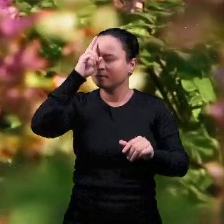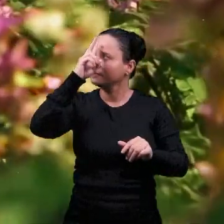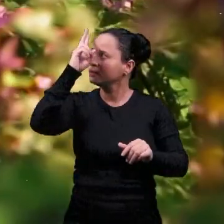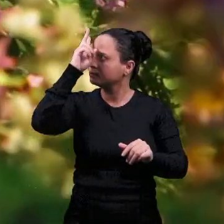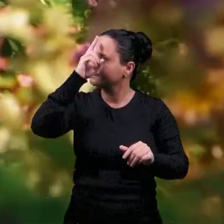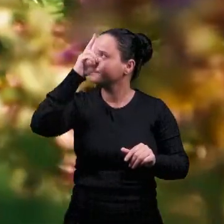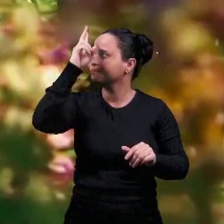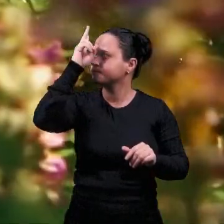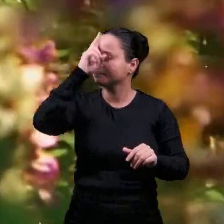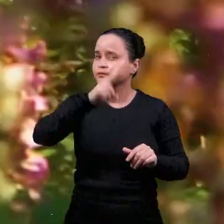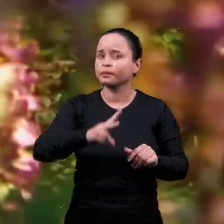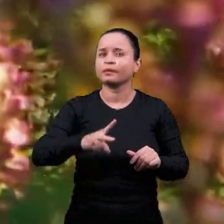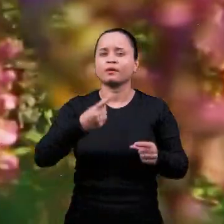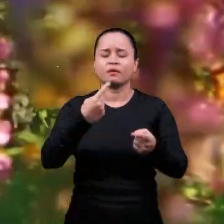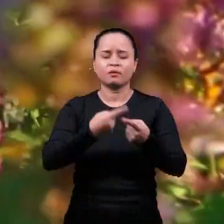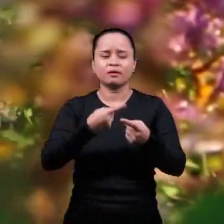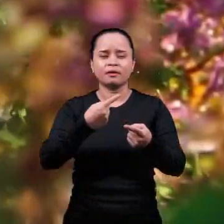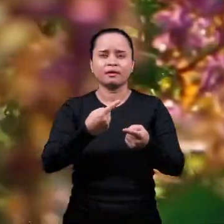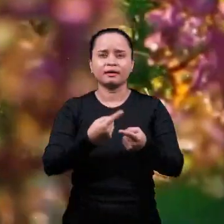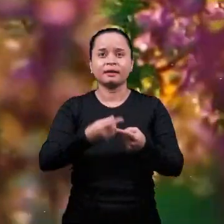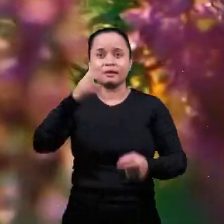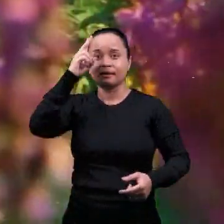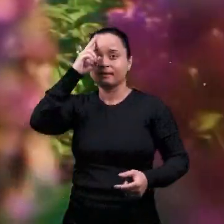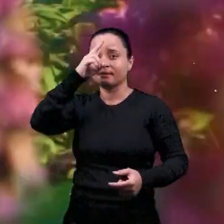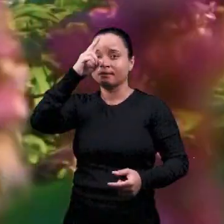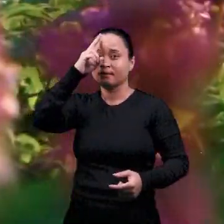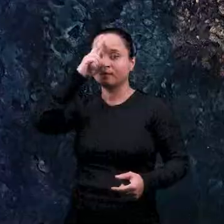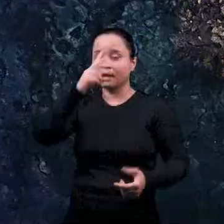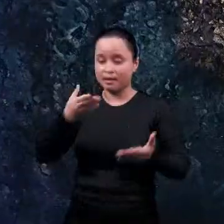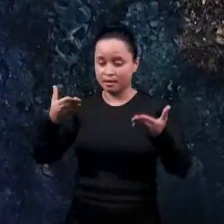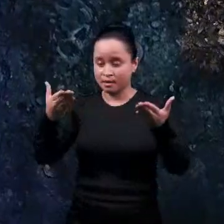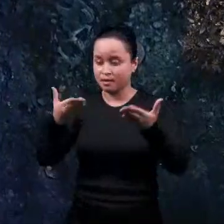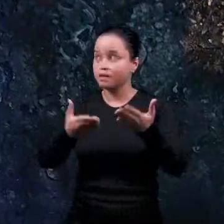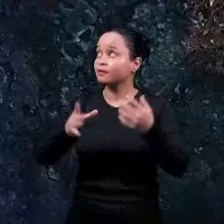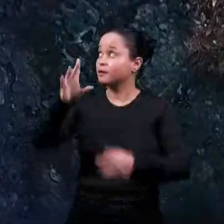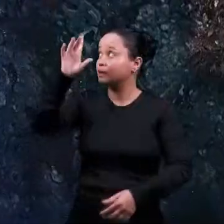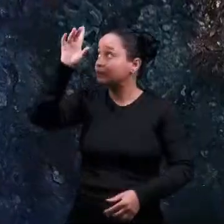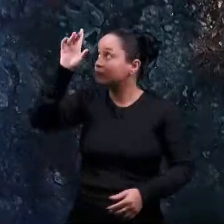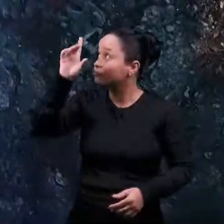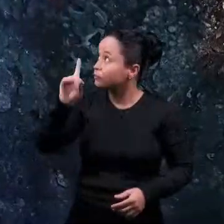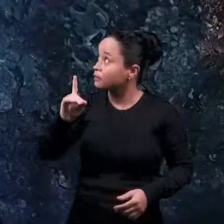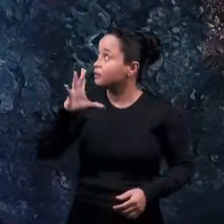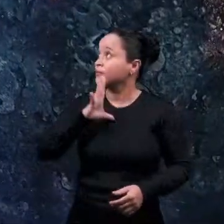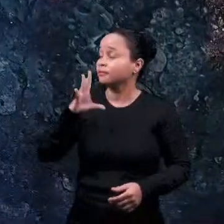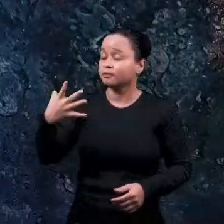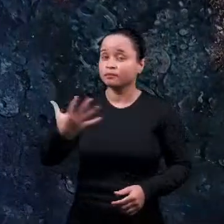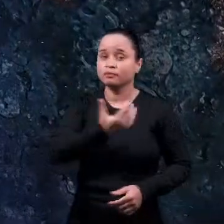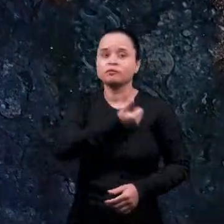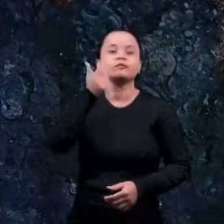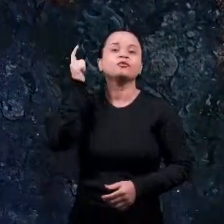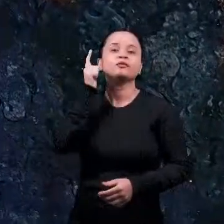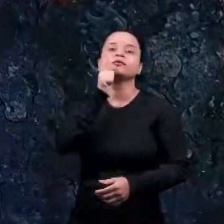втяни Его, Спаситель, ты хочешь укрывать меня.